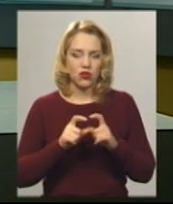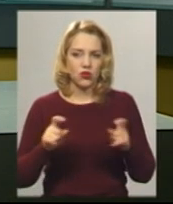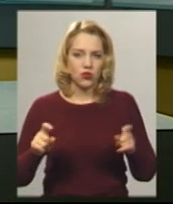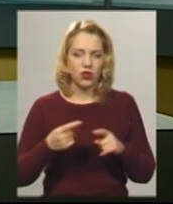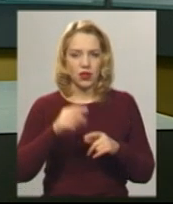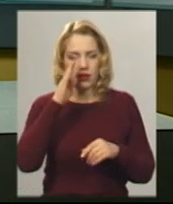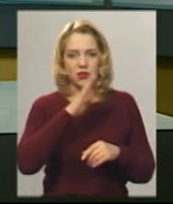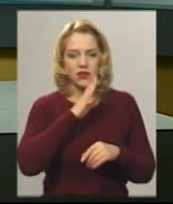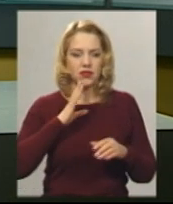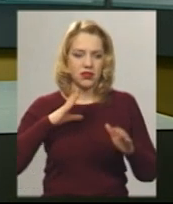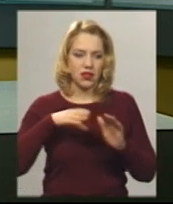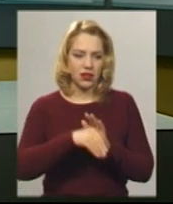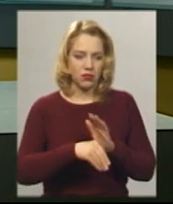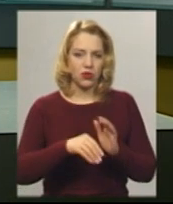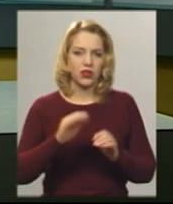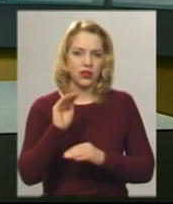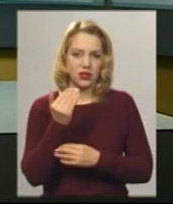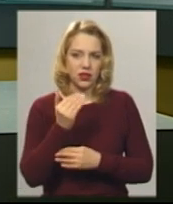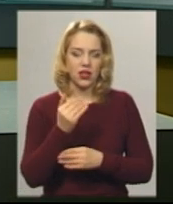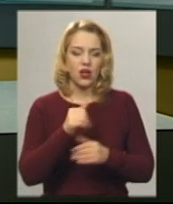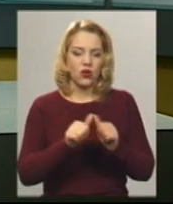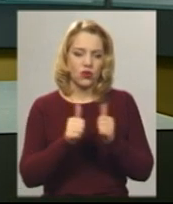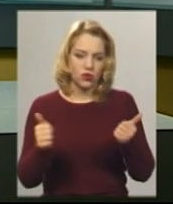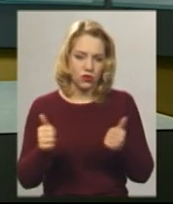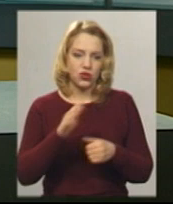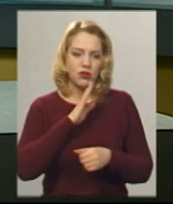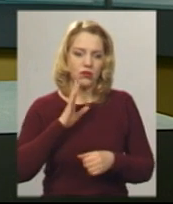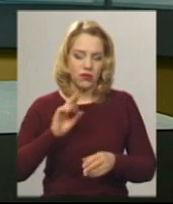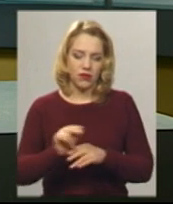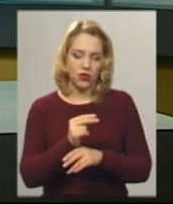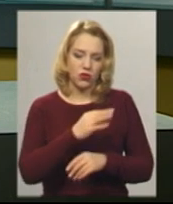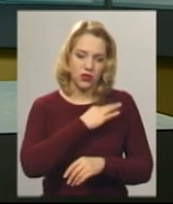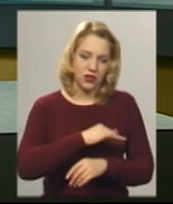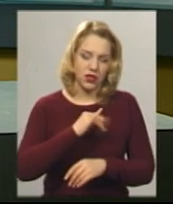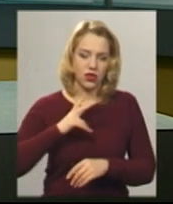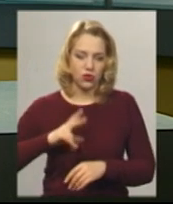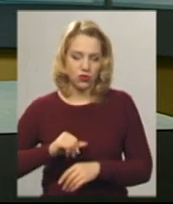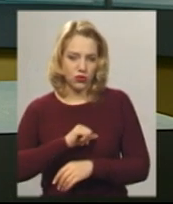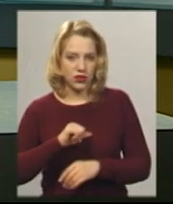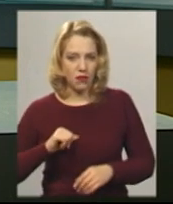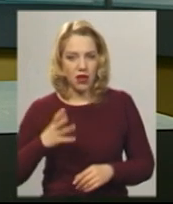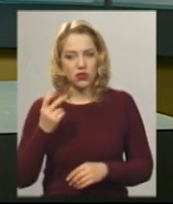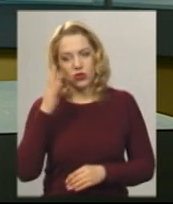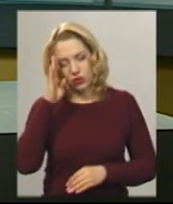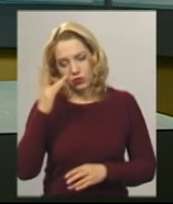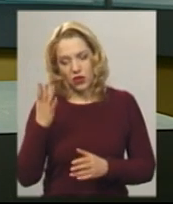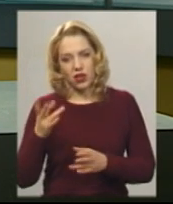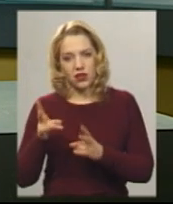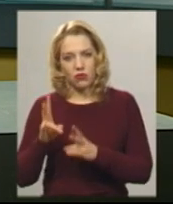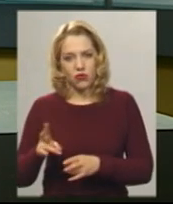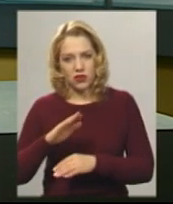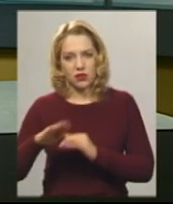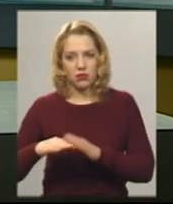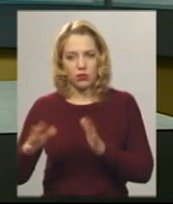батьки загиблої дитини розлучені. Мама виховувала сина та доньку сама. Ще один хлопчик, який травмувався під час обвалу гаража,